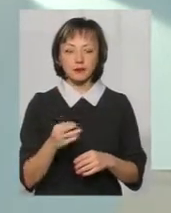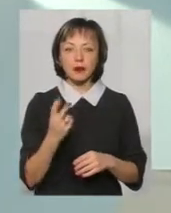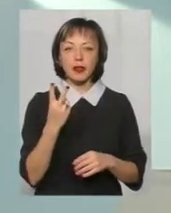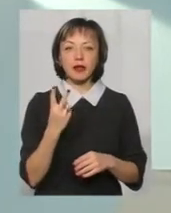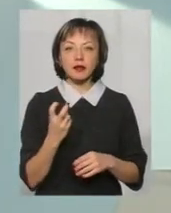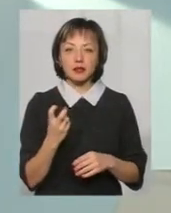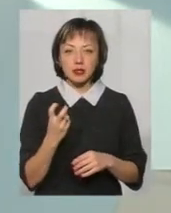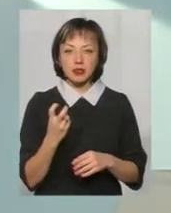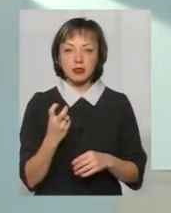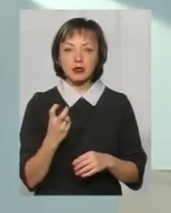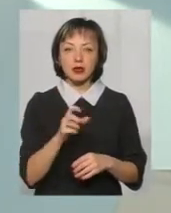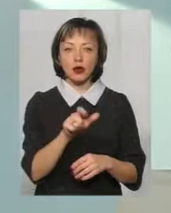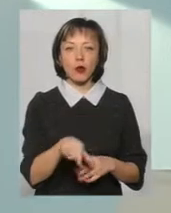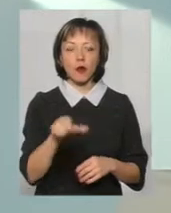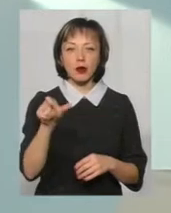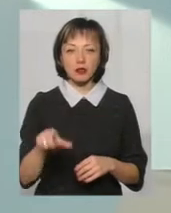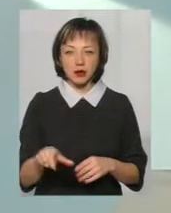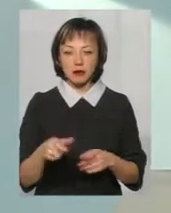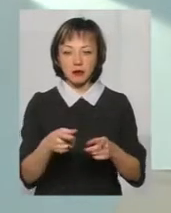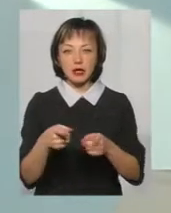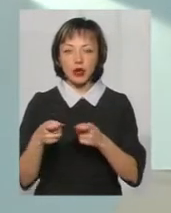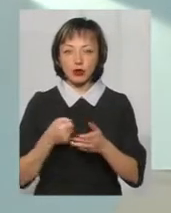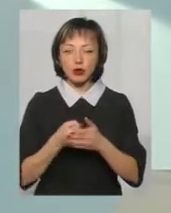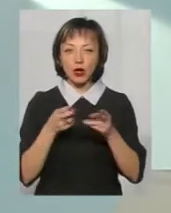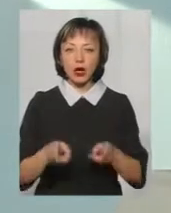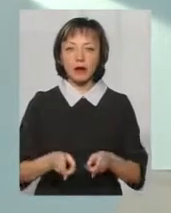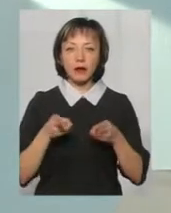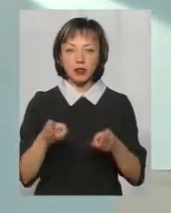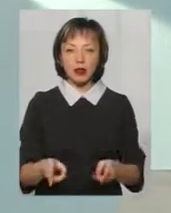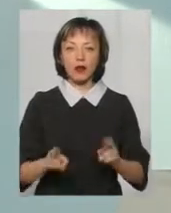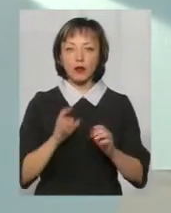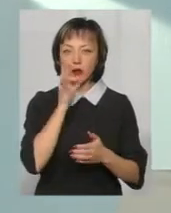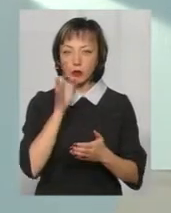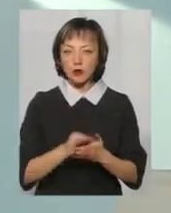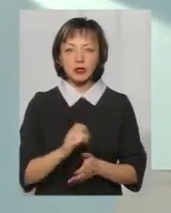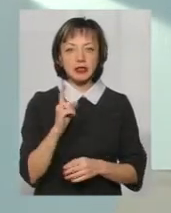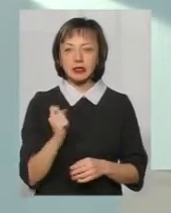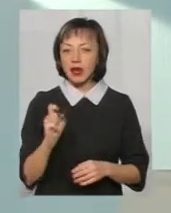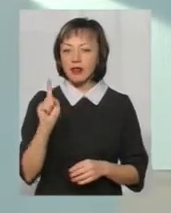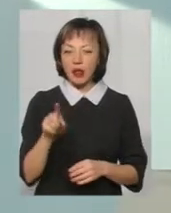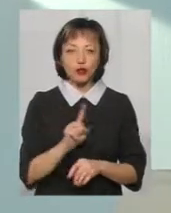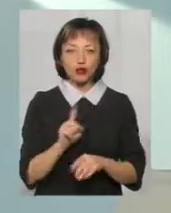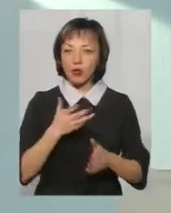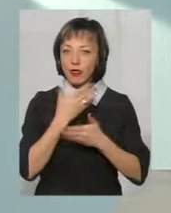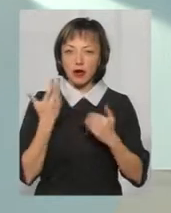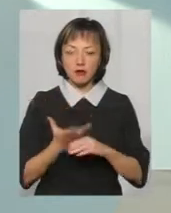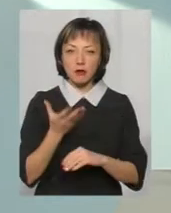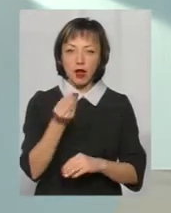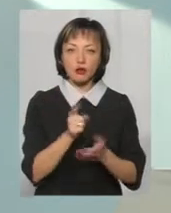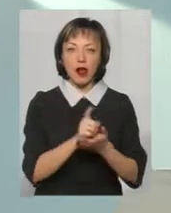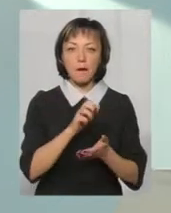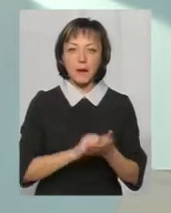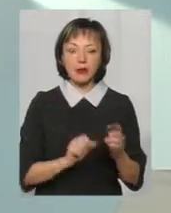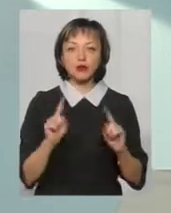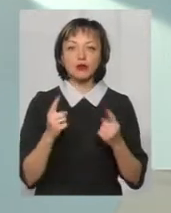громадян притягують до кримінальної відповідальності за те, що вони не сплачують аліментів. Чому